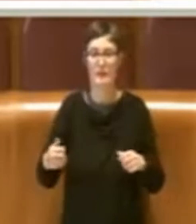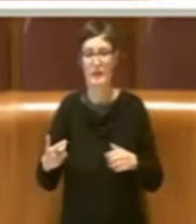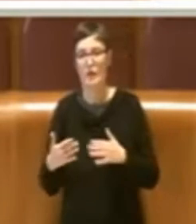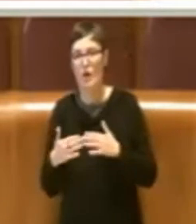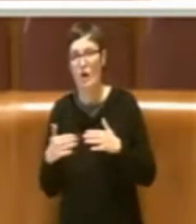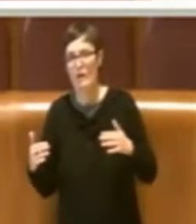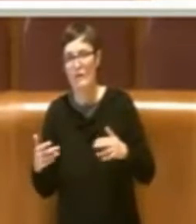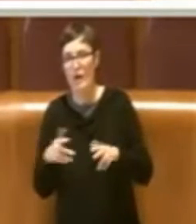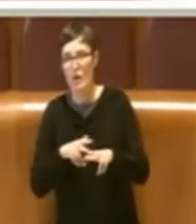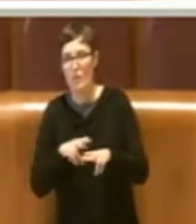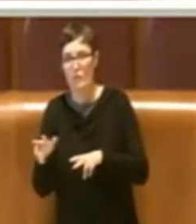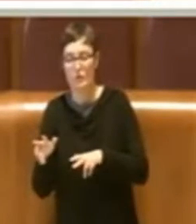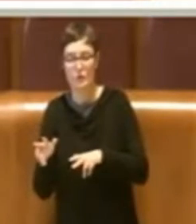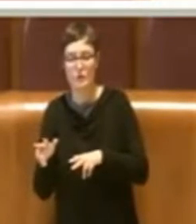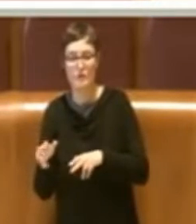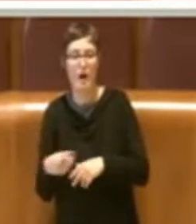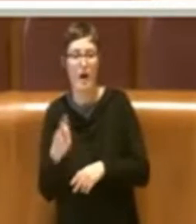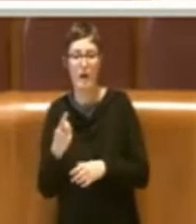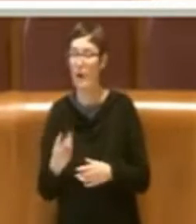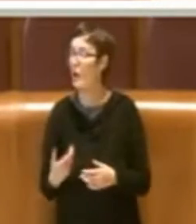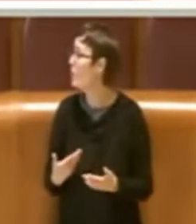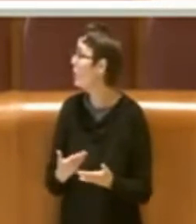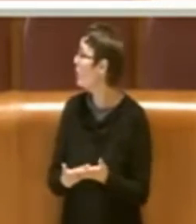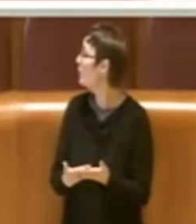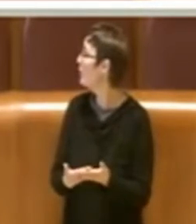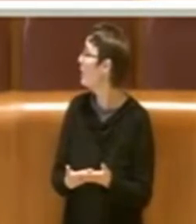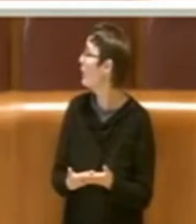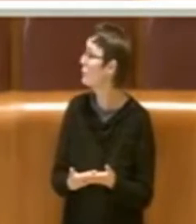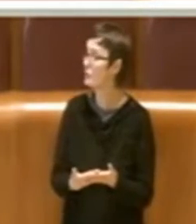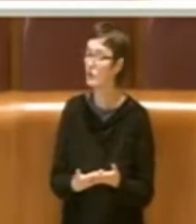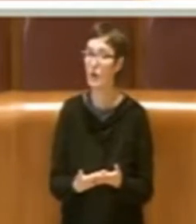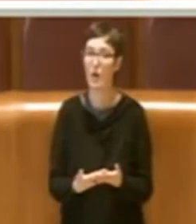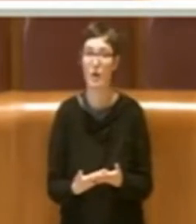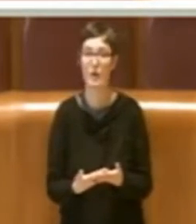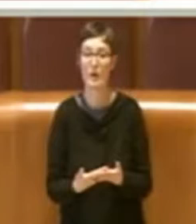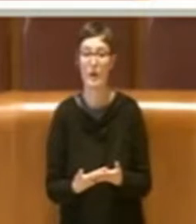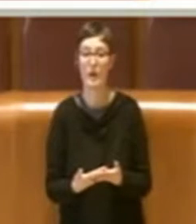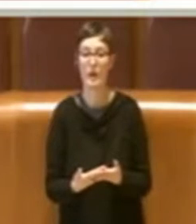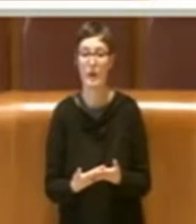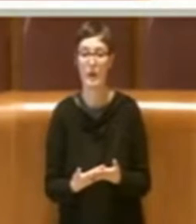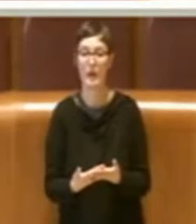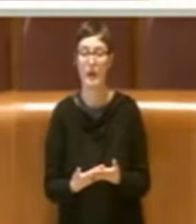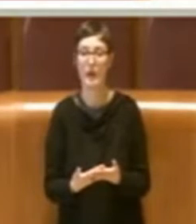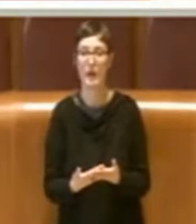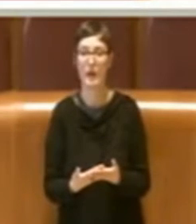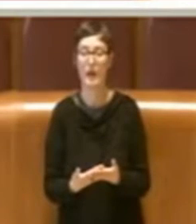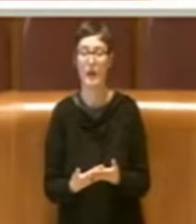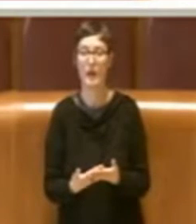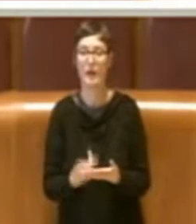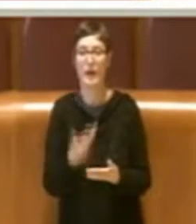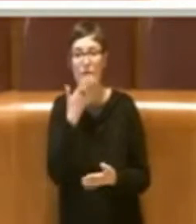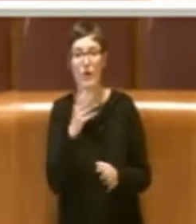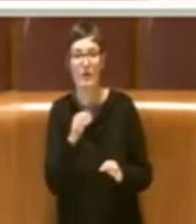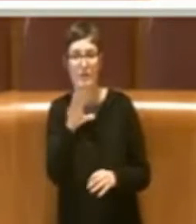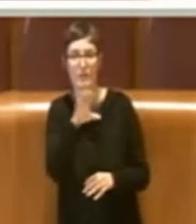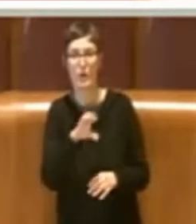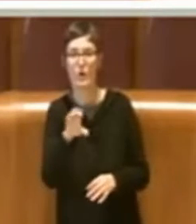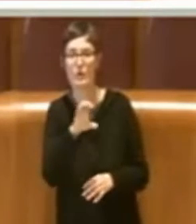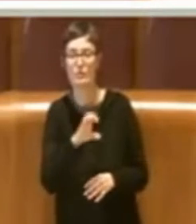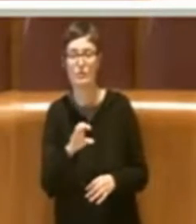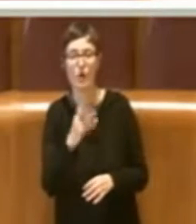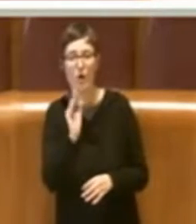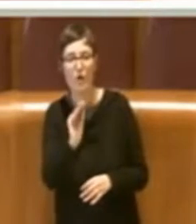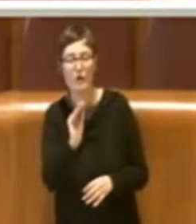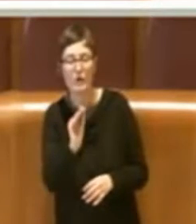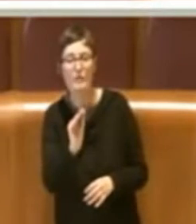È stata presentata una mozione che andava proprio nell'indirizzo di chiedere alla regione di